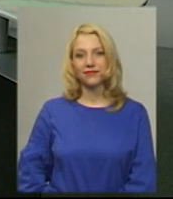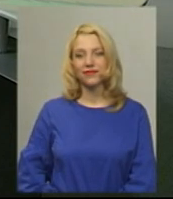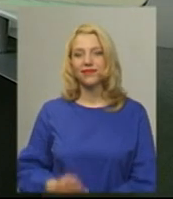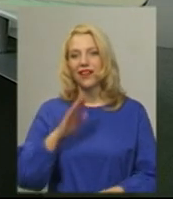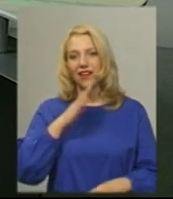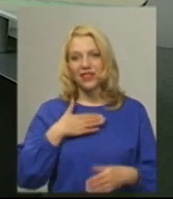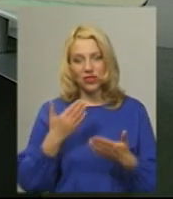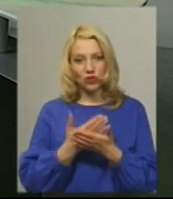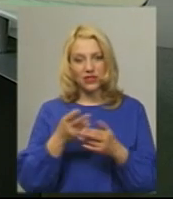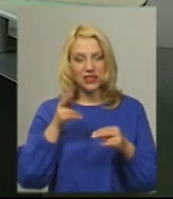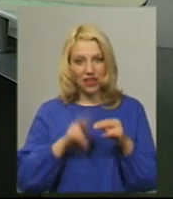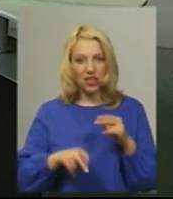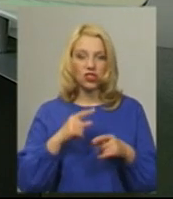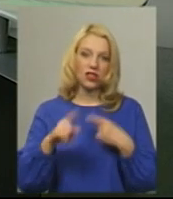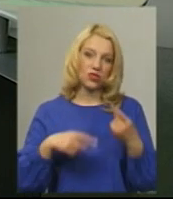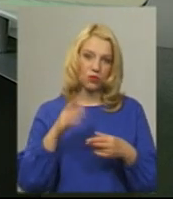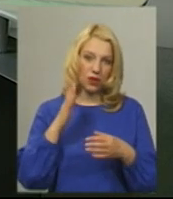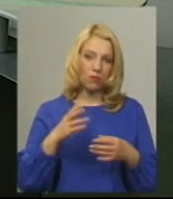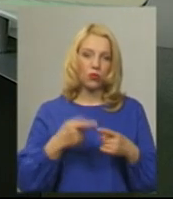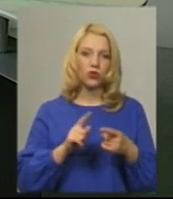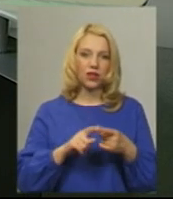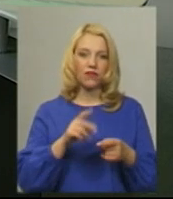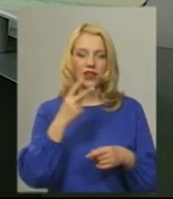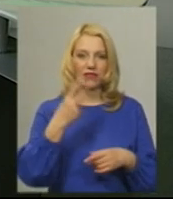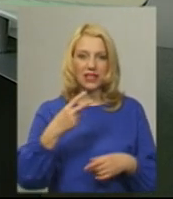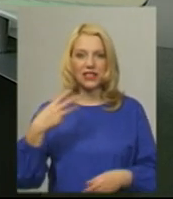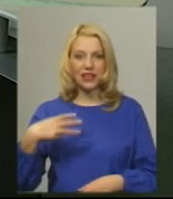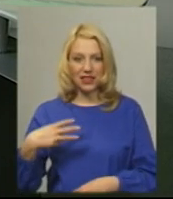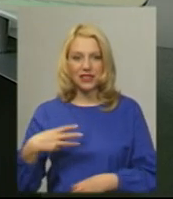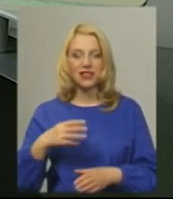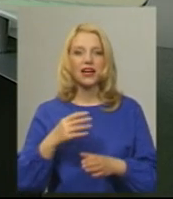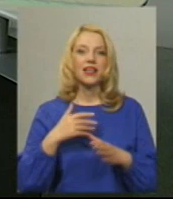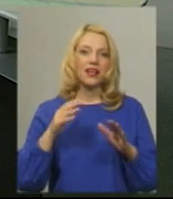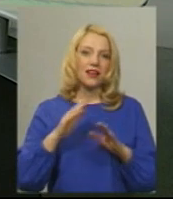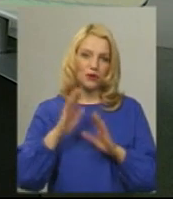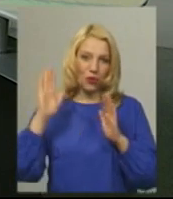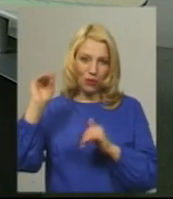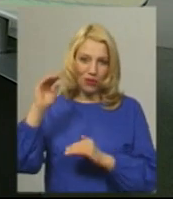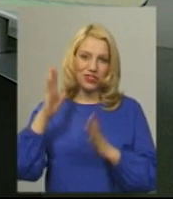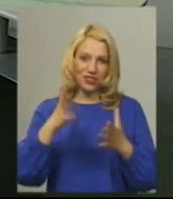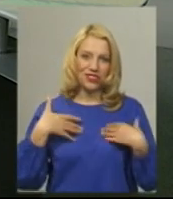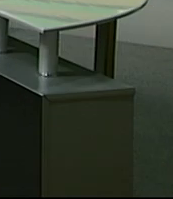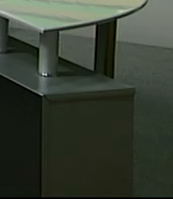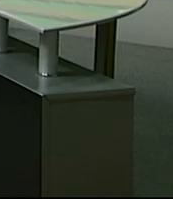Наш випуск завершено. Наступний вийде в ефір «Яподілля» о 20.30. Тож, я з вами не прощаюся.